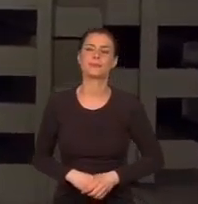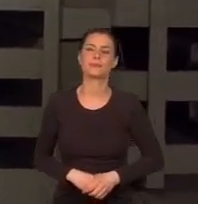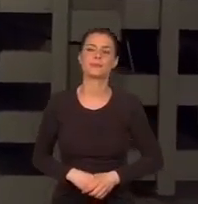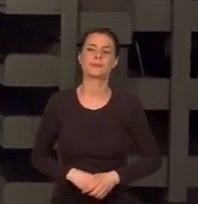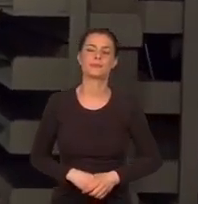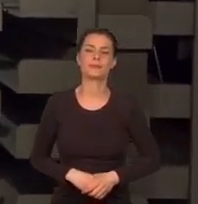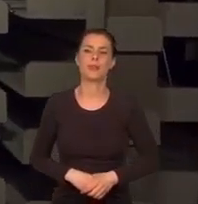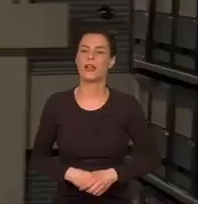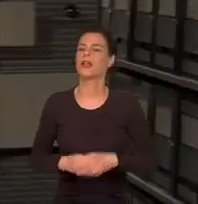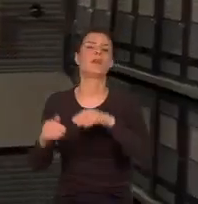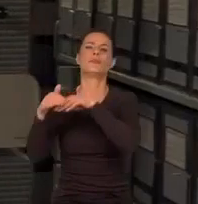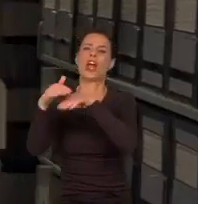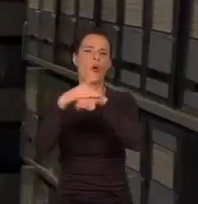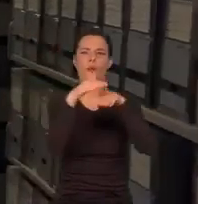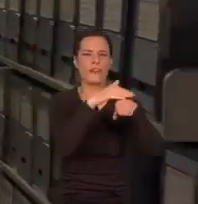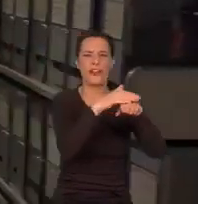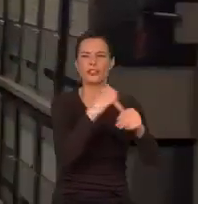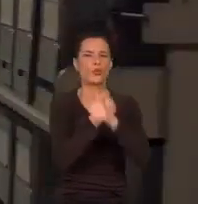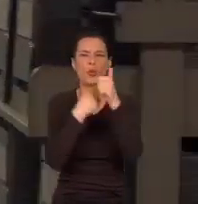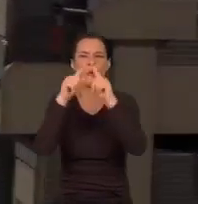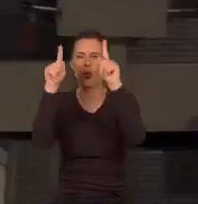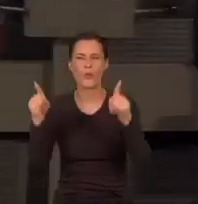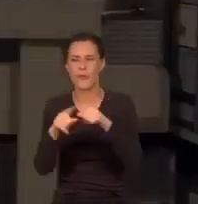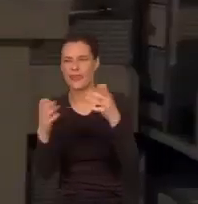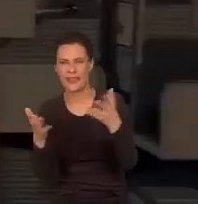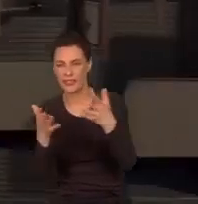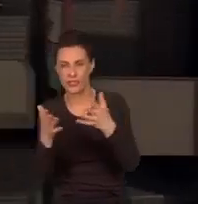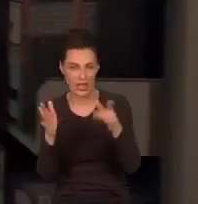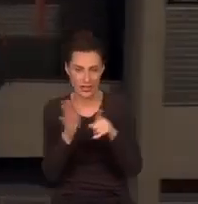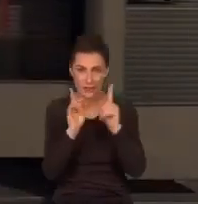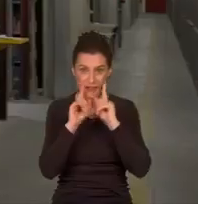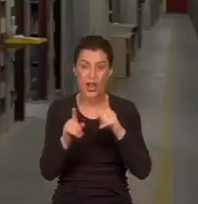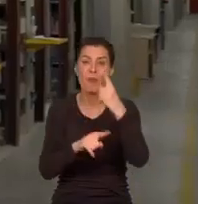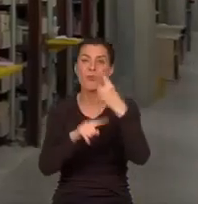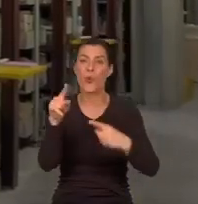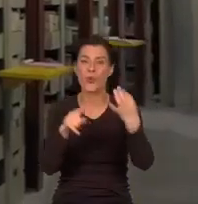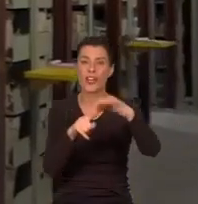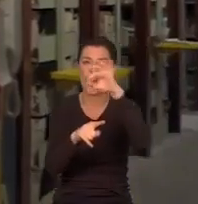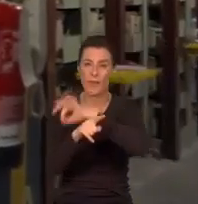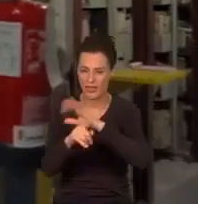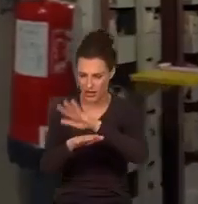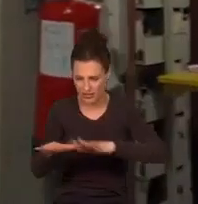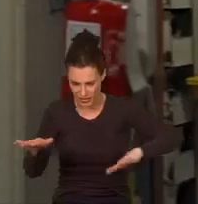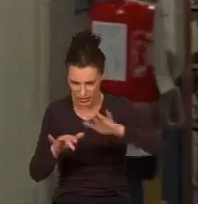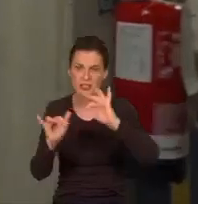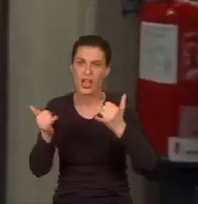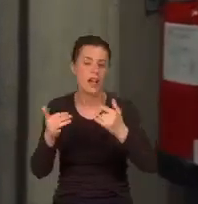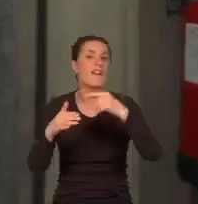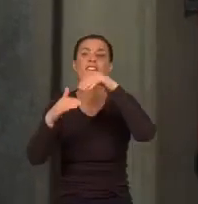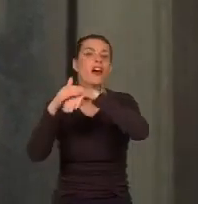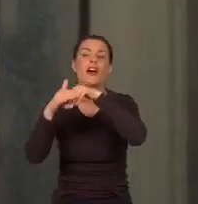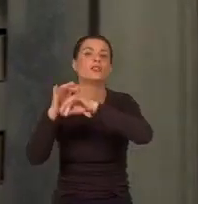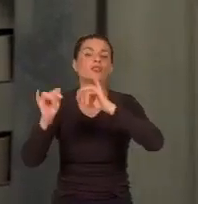Gdzie przechowywać tyle dokumentów na terytorium o powierzchni pół kilometra kwadratowego? Co zawierają archiwa?